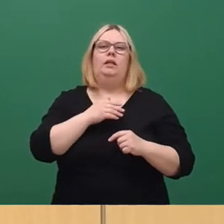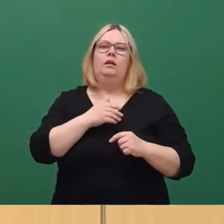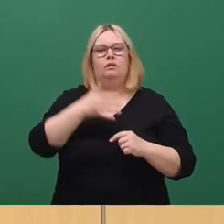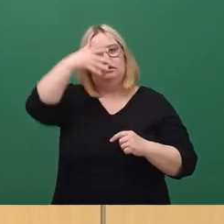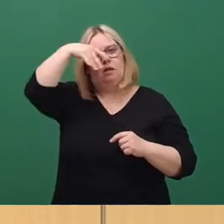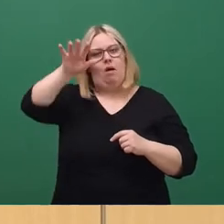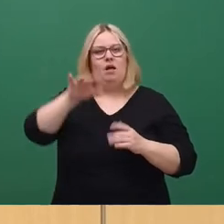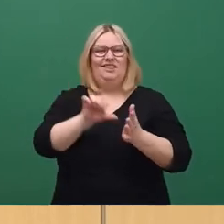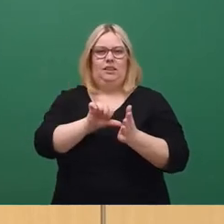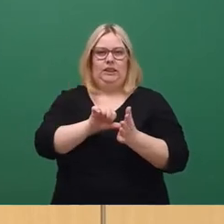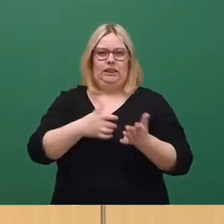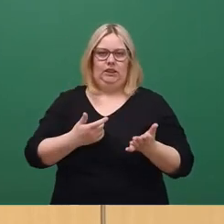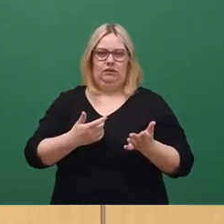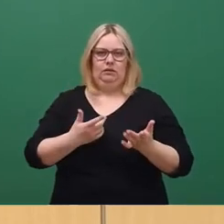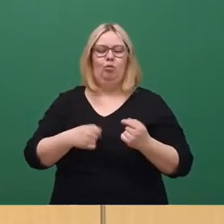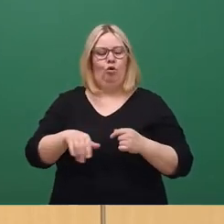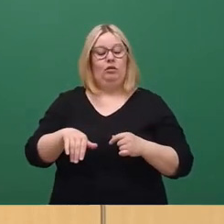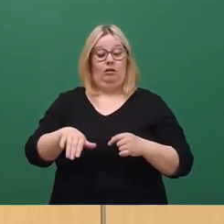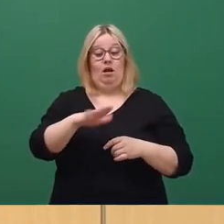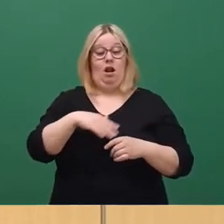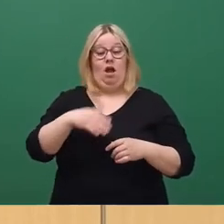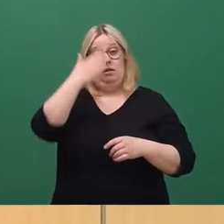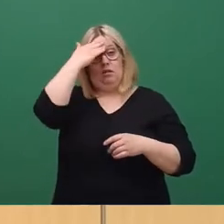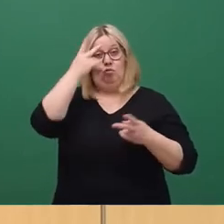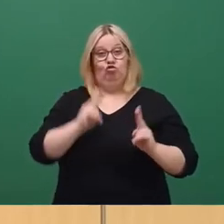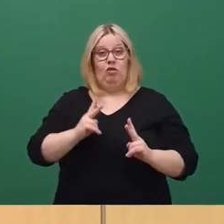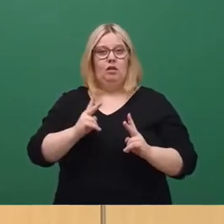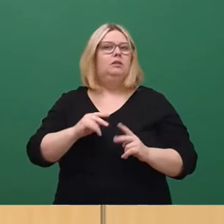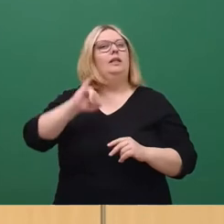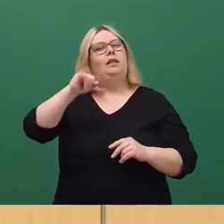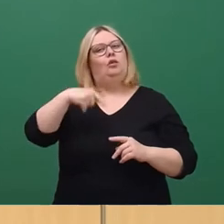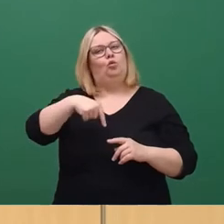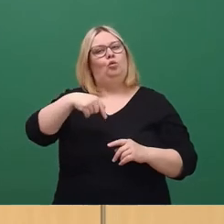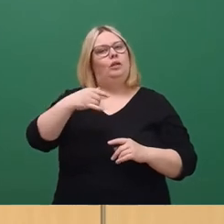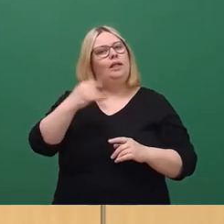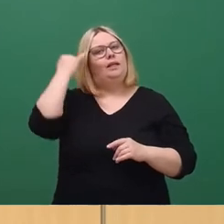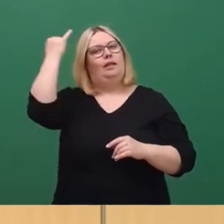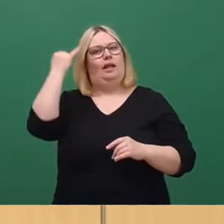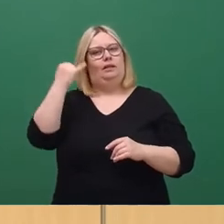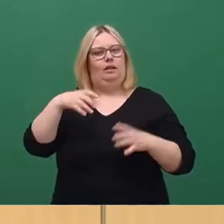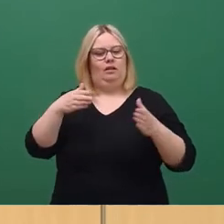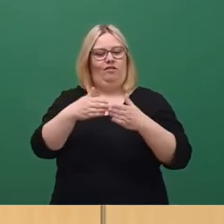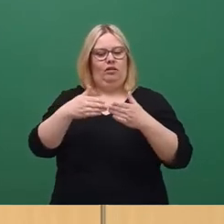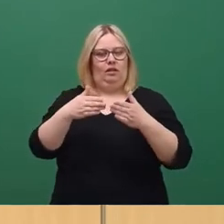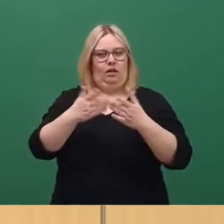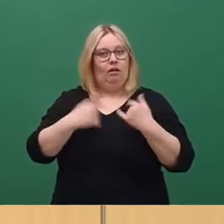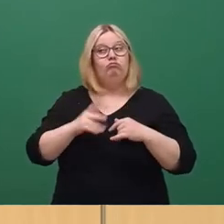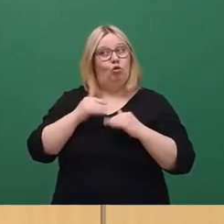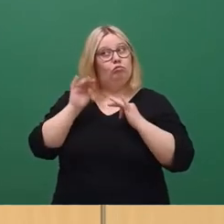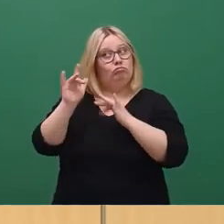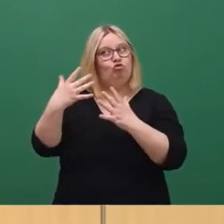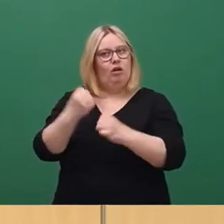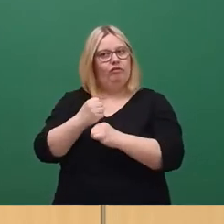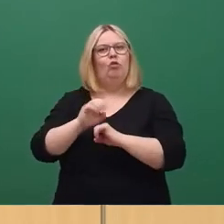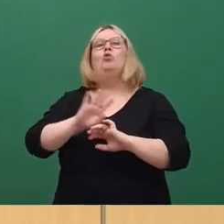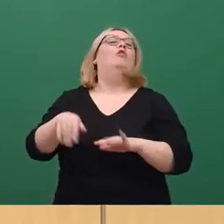Antrags der Landeshauptschule Dresden, IQ Intelligente Quartiere, hat die Jury überzeugt und wurde aus insgesamt 94 Antragstellungen für